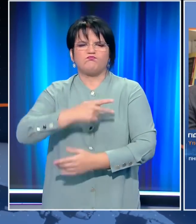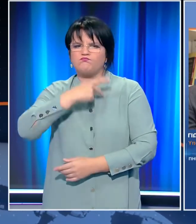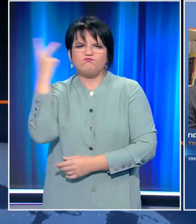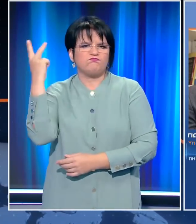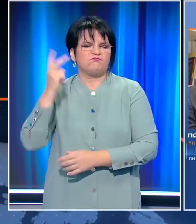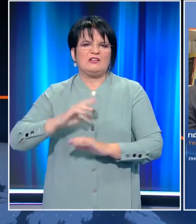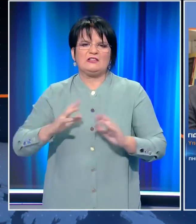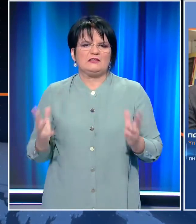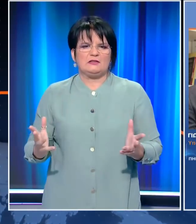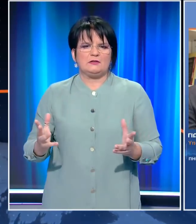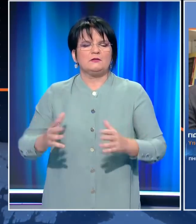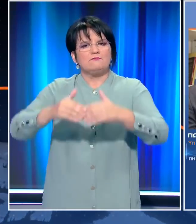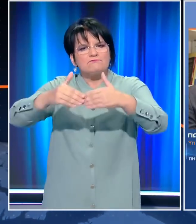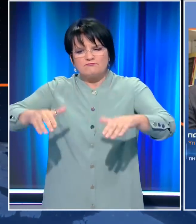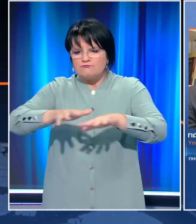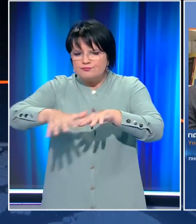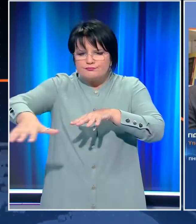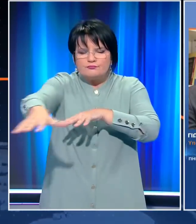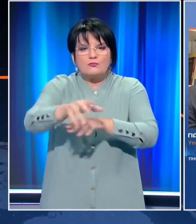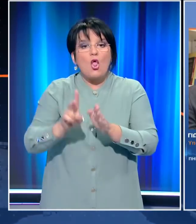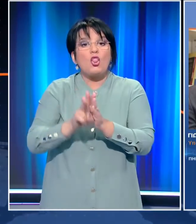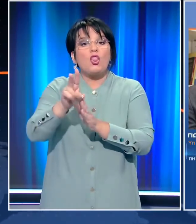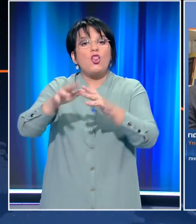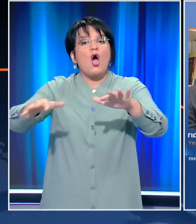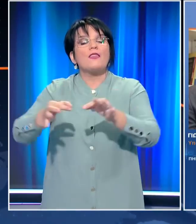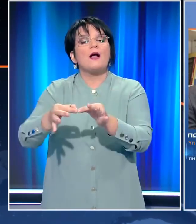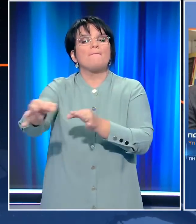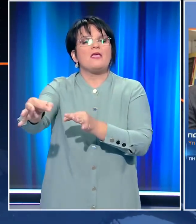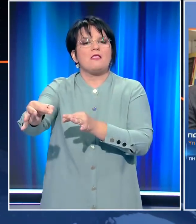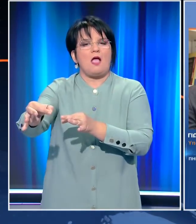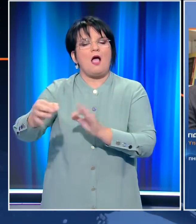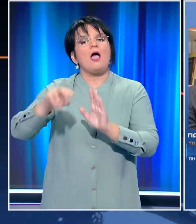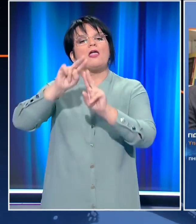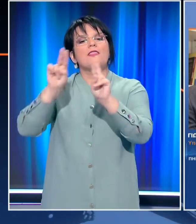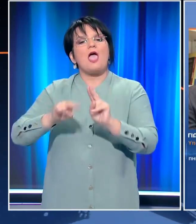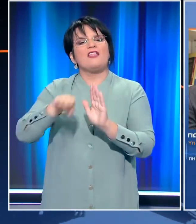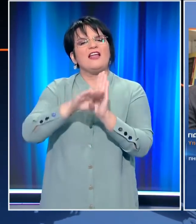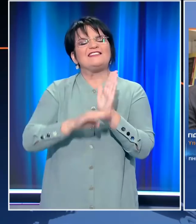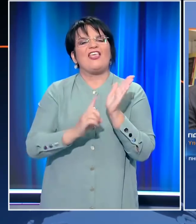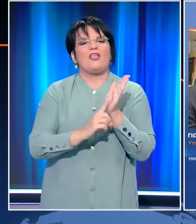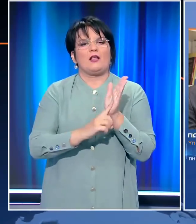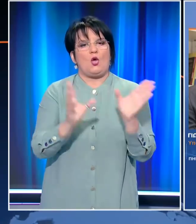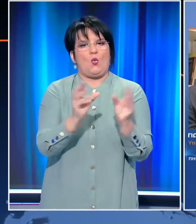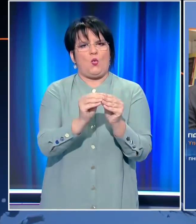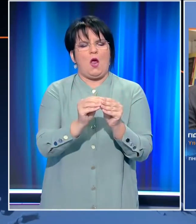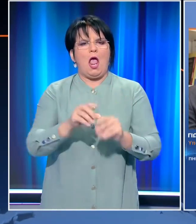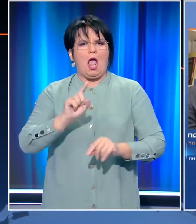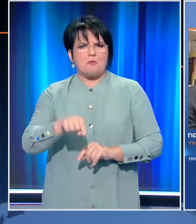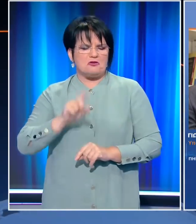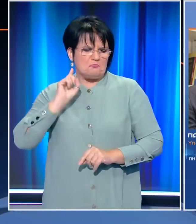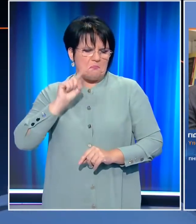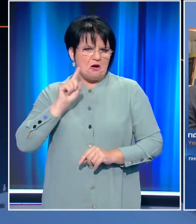να επεκτείνουμε τα χωρικά μας είδατα στα 12 μίλια, εκεί που προβλέπει το διεθνές δίκαιο, δεν θα ανεχθούμε καμία